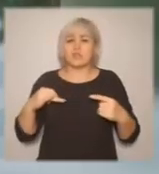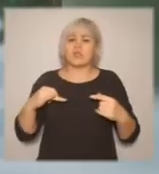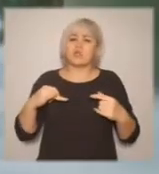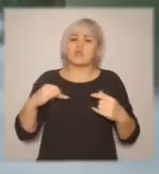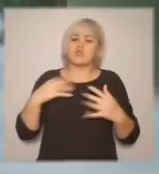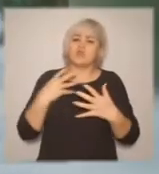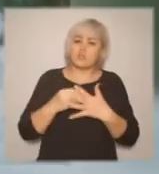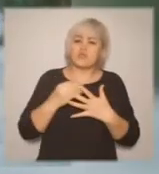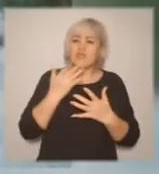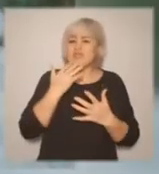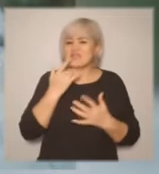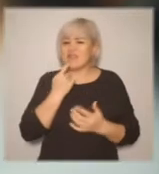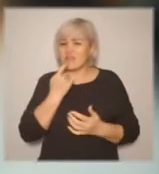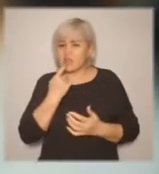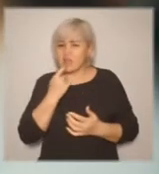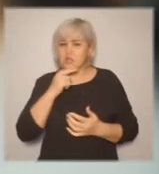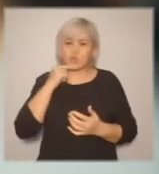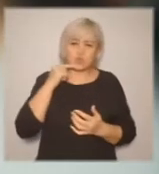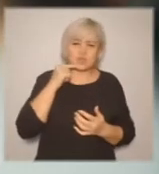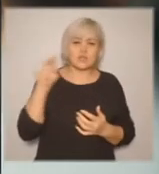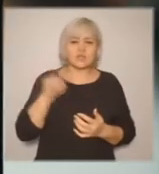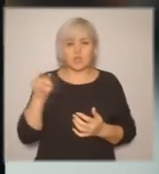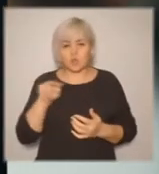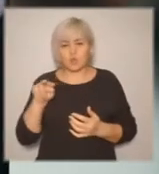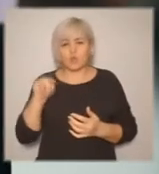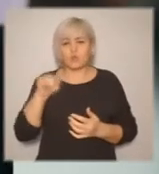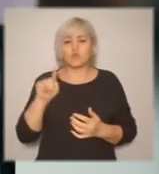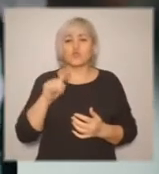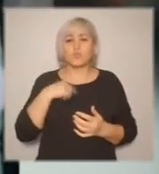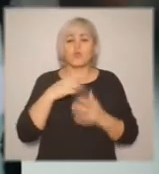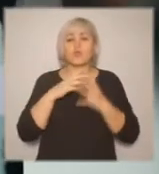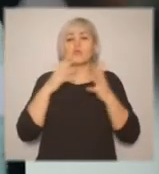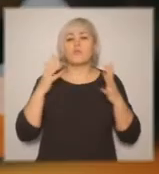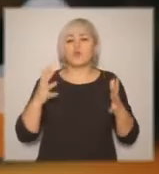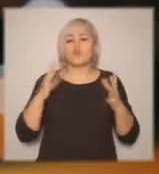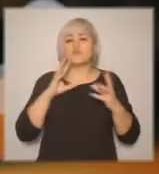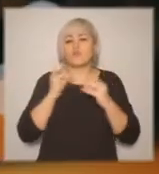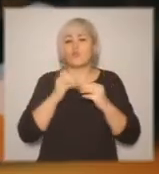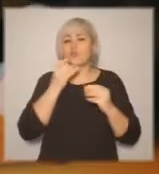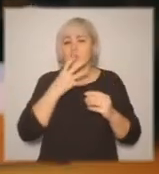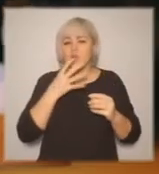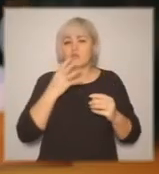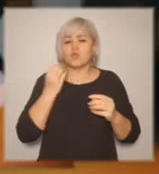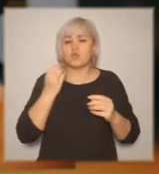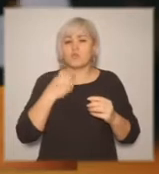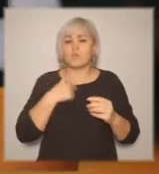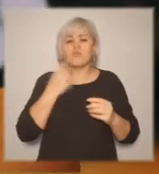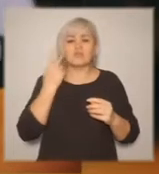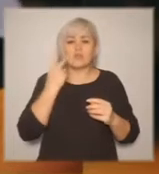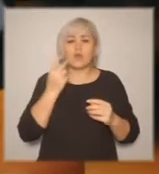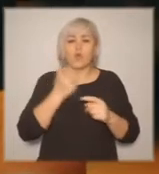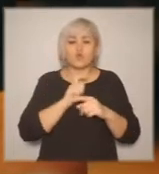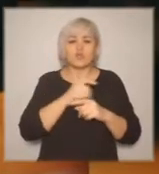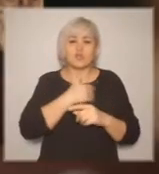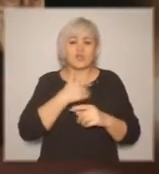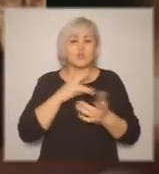– это то, что мне больше всего нравилось. Еще мне всегда очень хотелось путешествовать и очень много общаться с людьми. И уже к